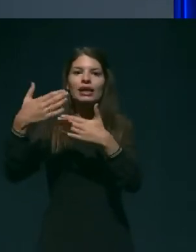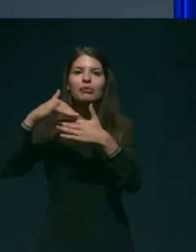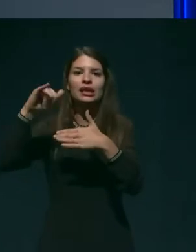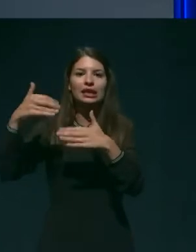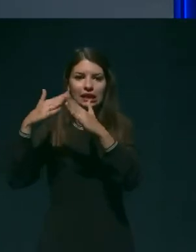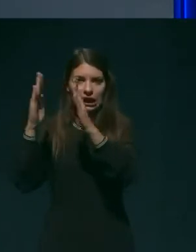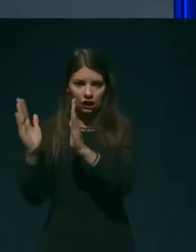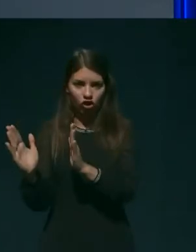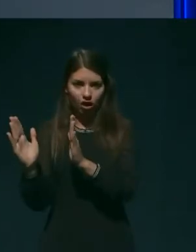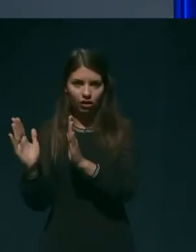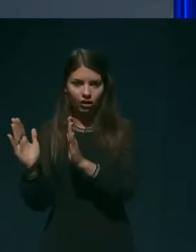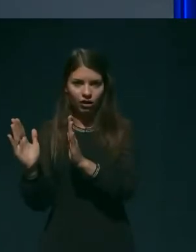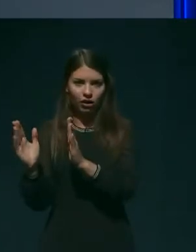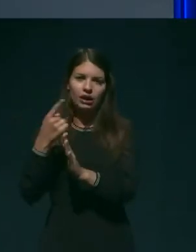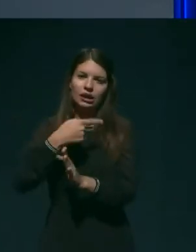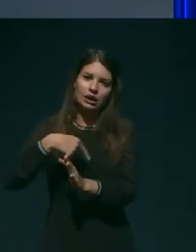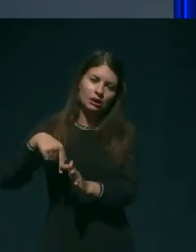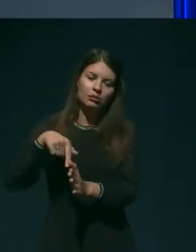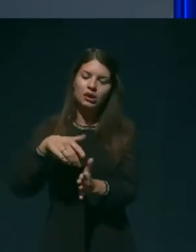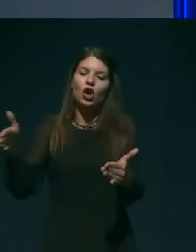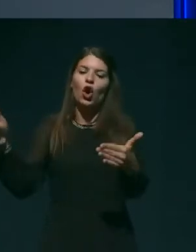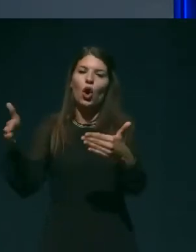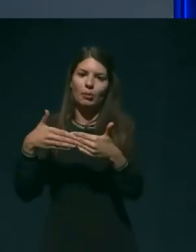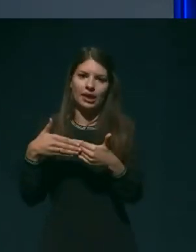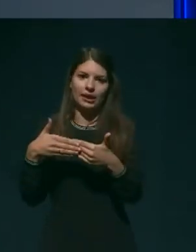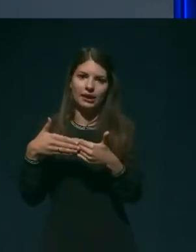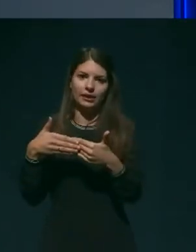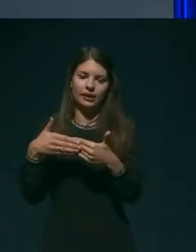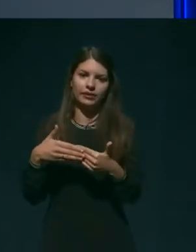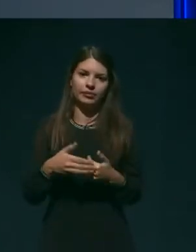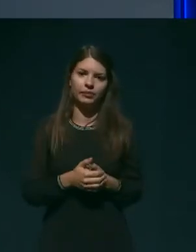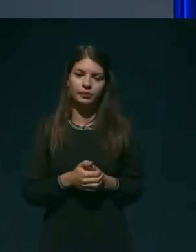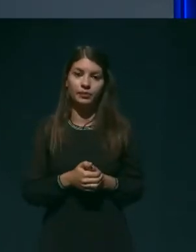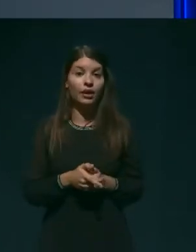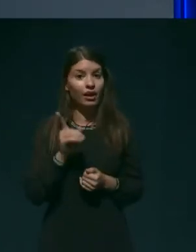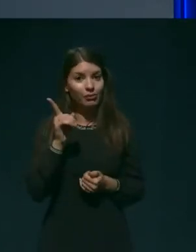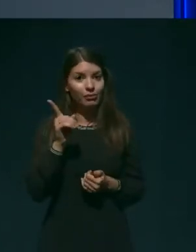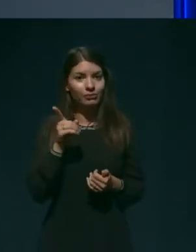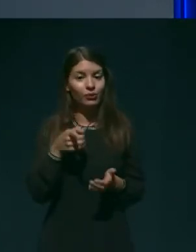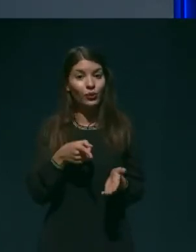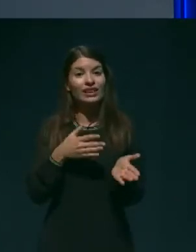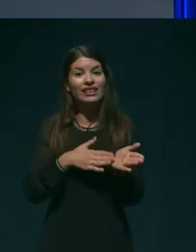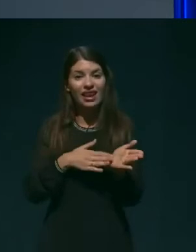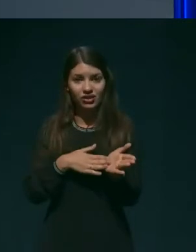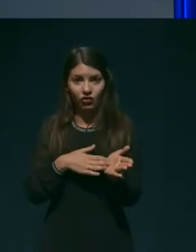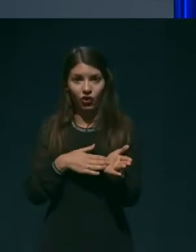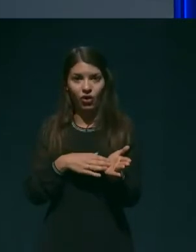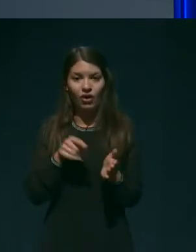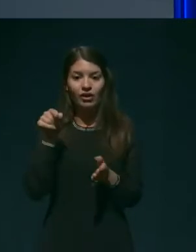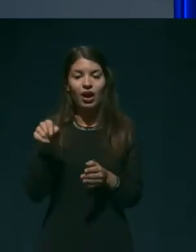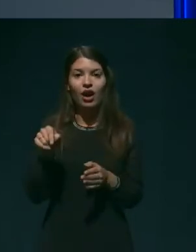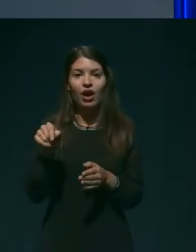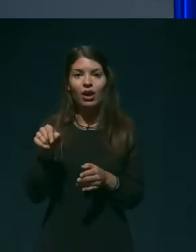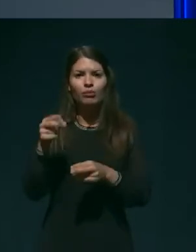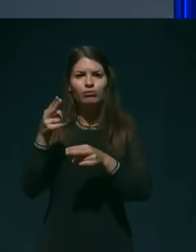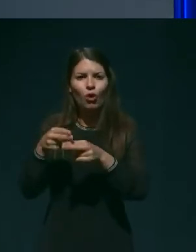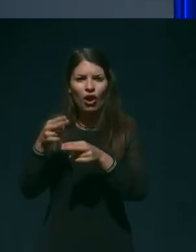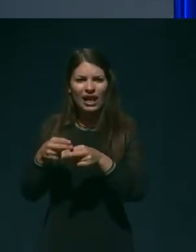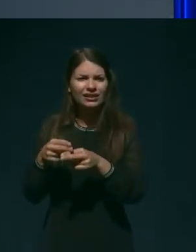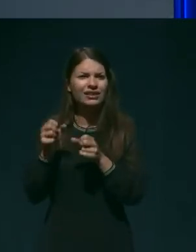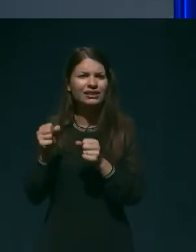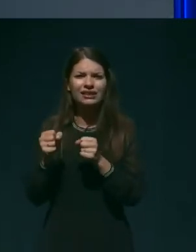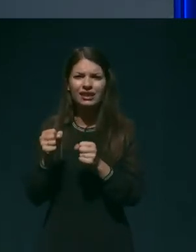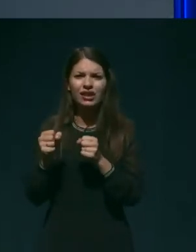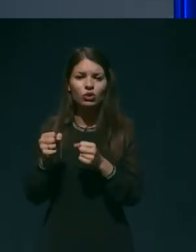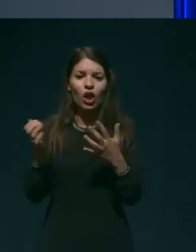akcijski načrt, nekako omejiti. Dejstvo je, da je bila okužba izjemno, izjemno